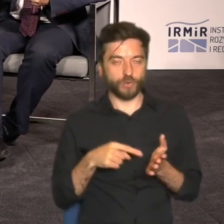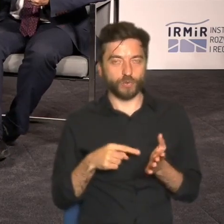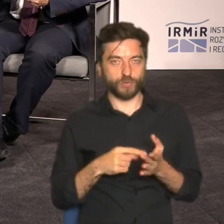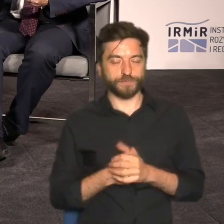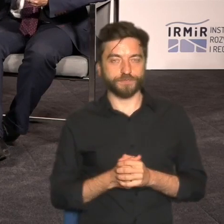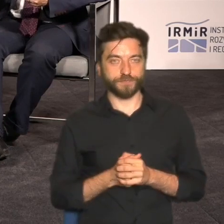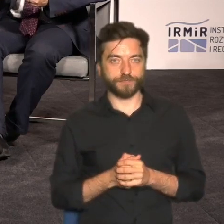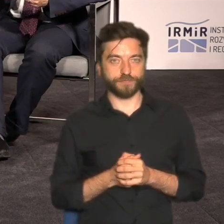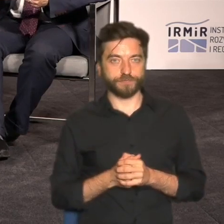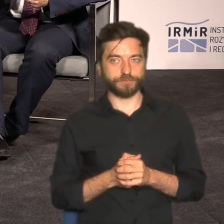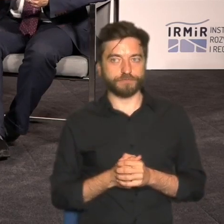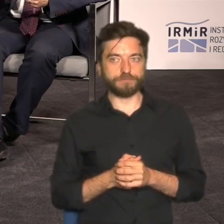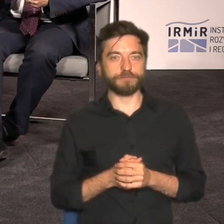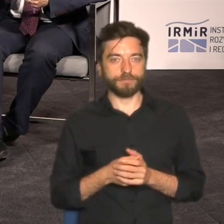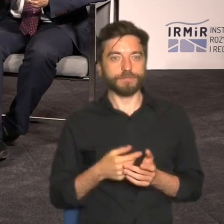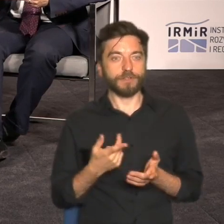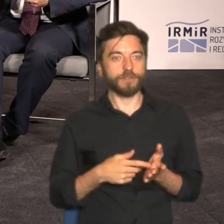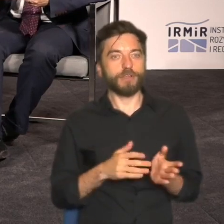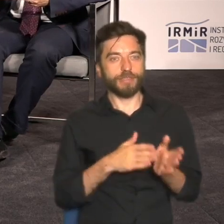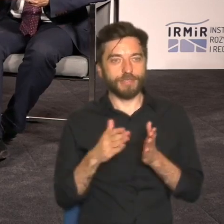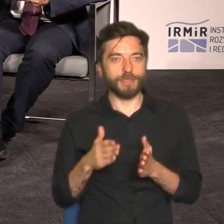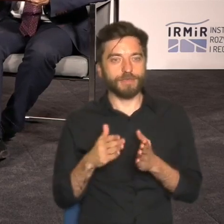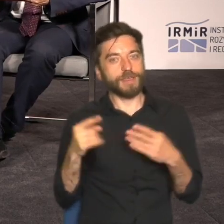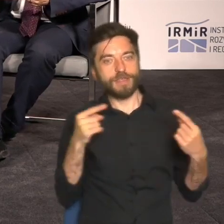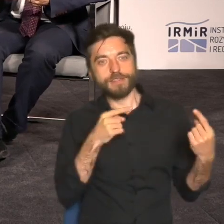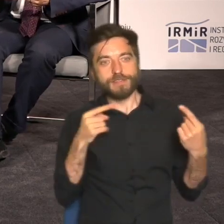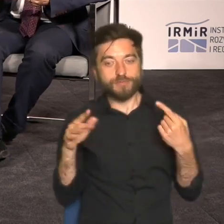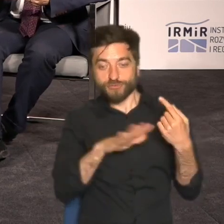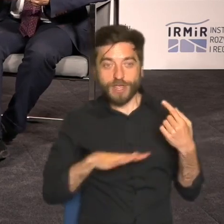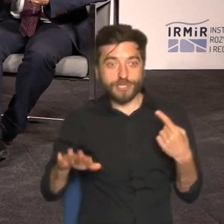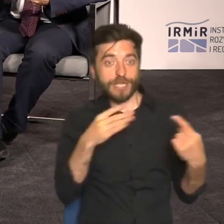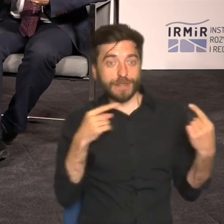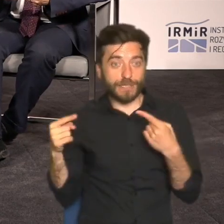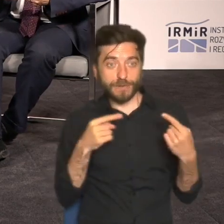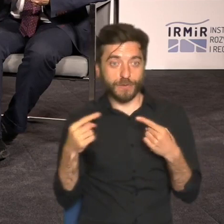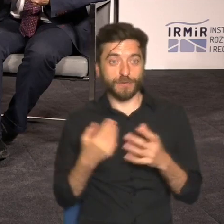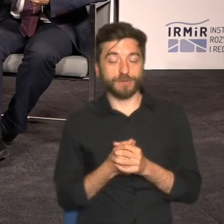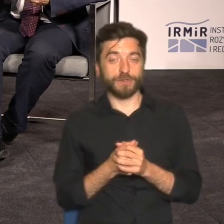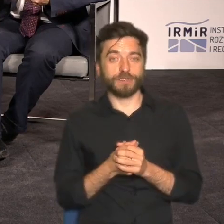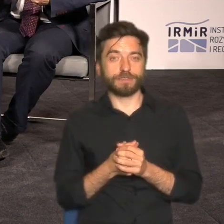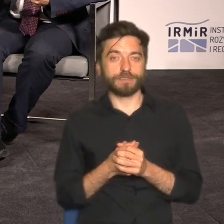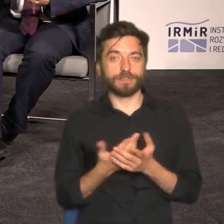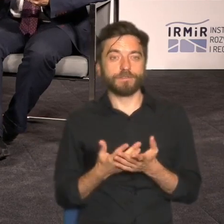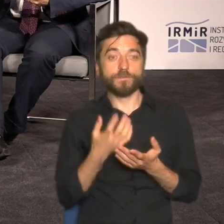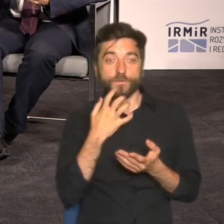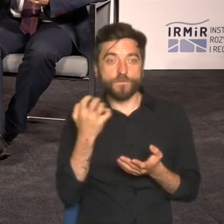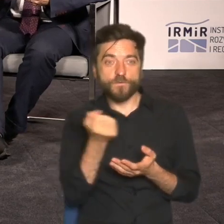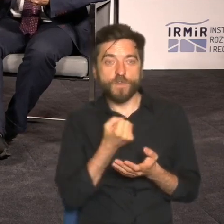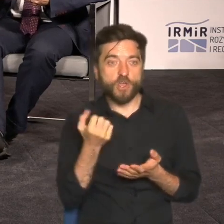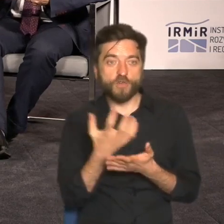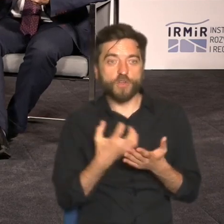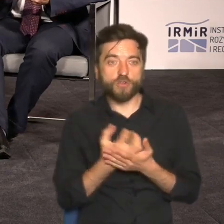no to będzie też kolejna platforma do dyskusji która się toczy jak wykorzystać te